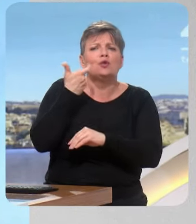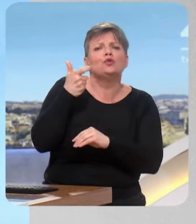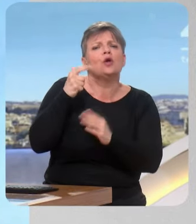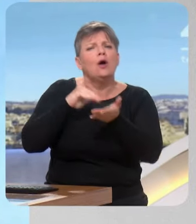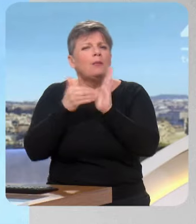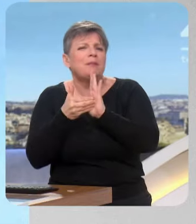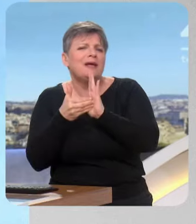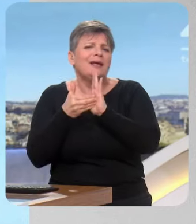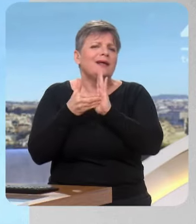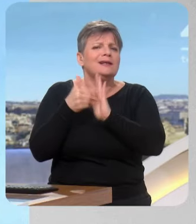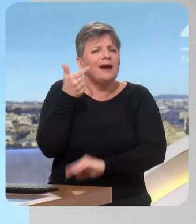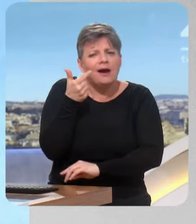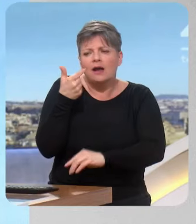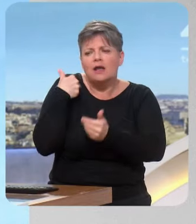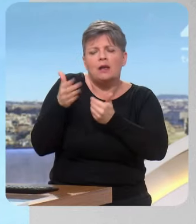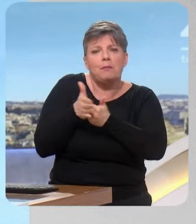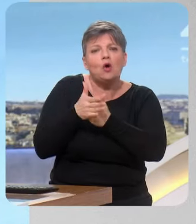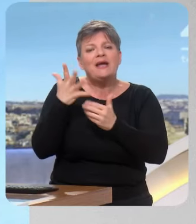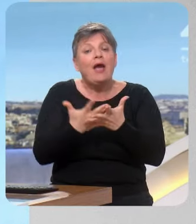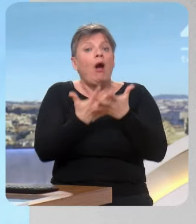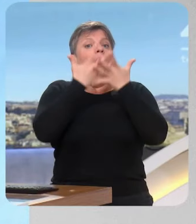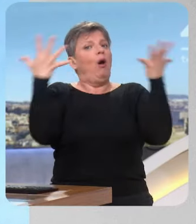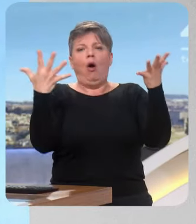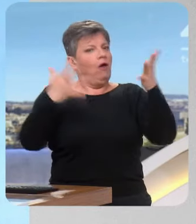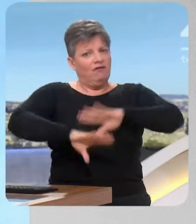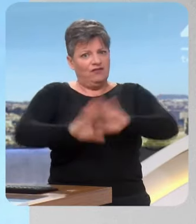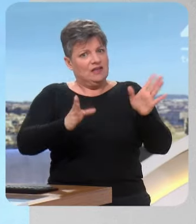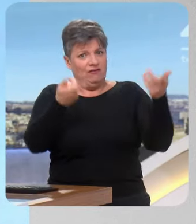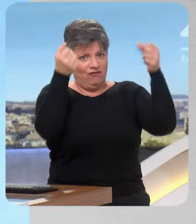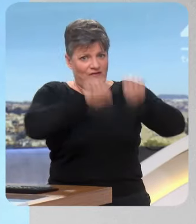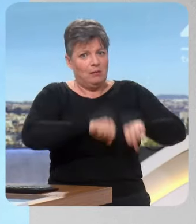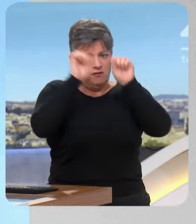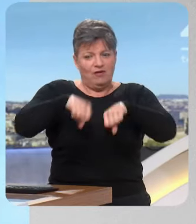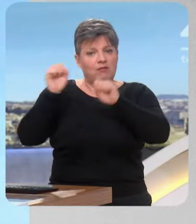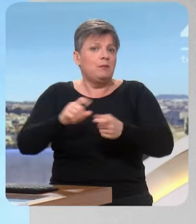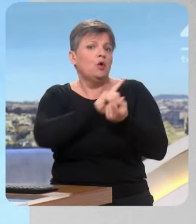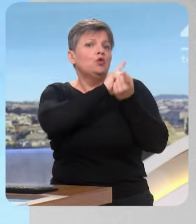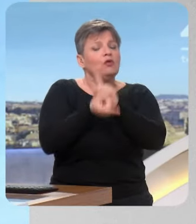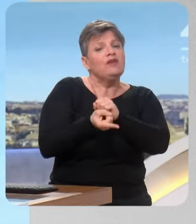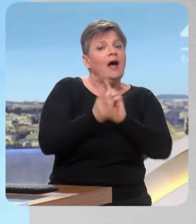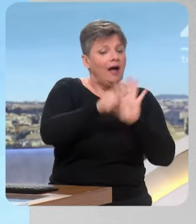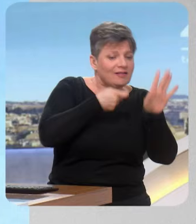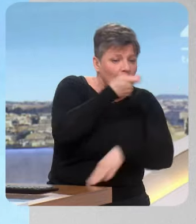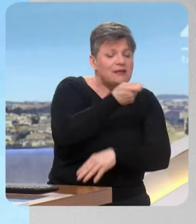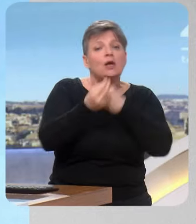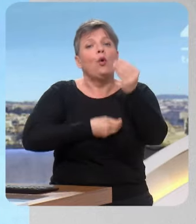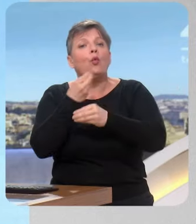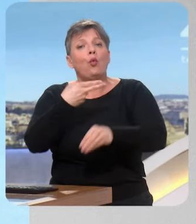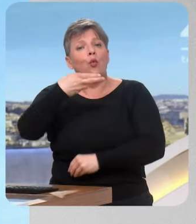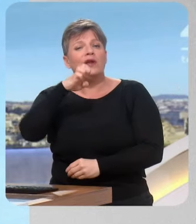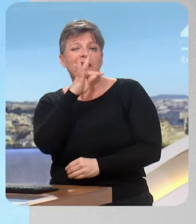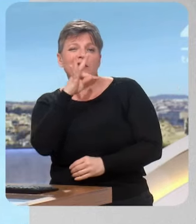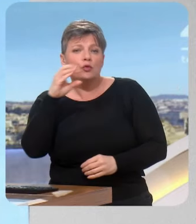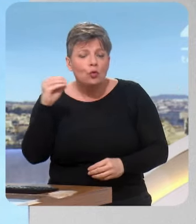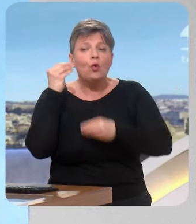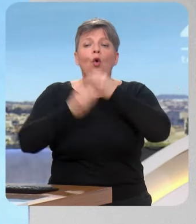sur d'ultra proximité. Sur les formats plus grands de supermarchés, ça va disparaître. Donc, ça devient intermarché honétaux. Il y aura aussi Auchan qui récupère quelques points de